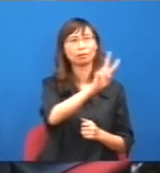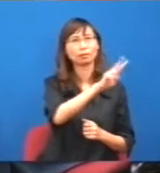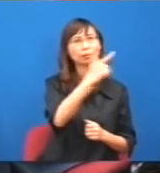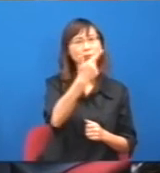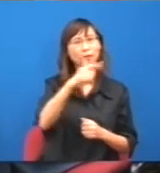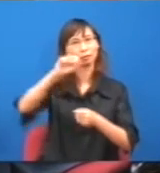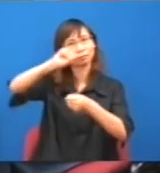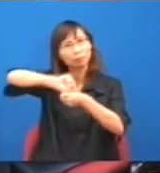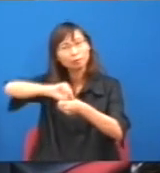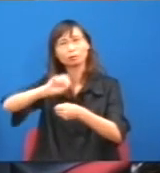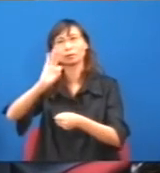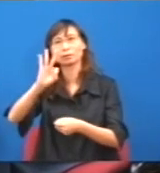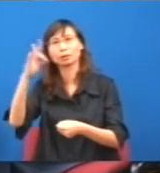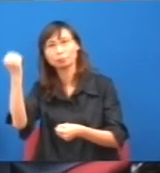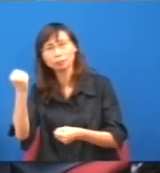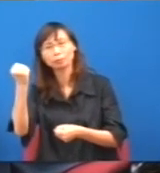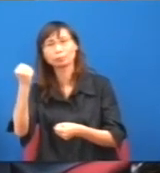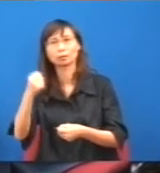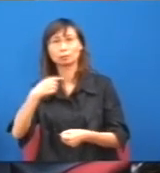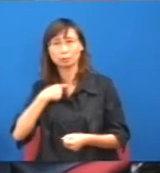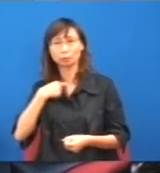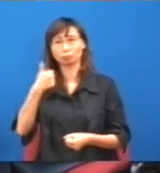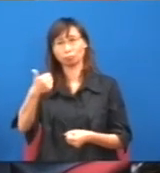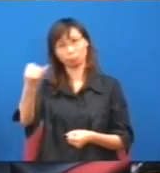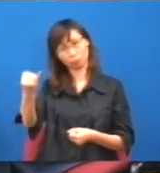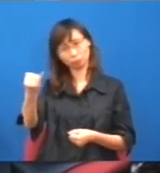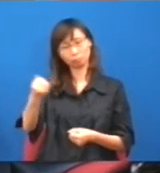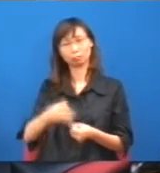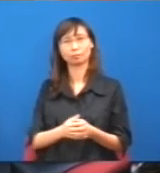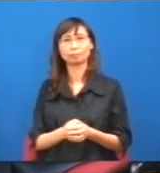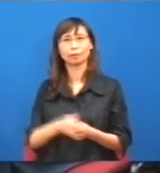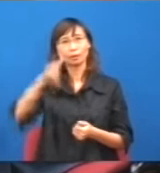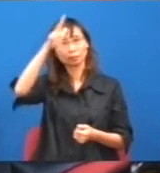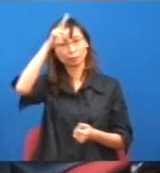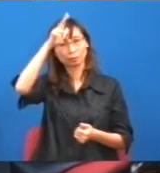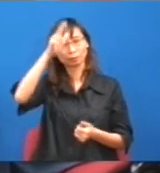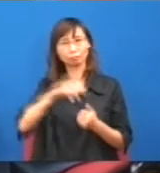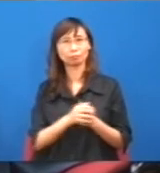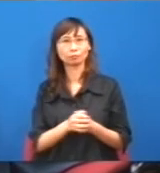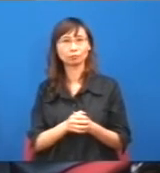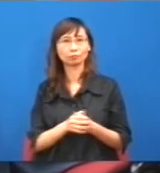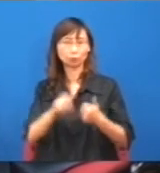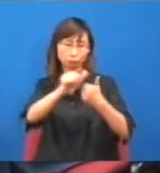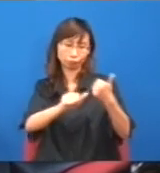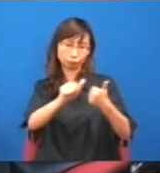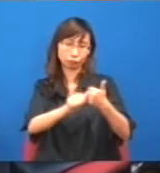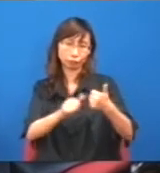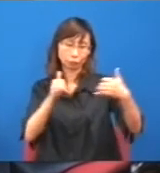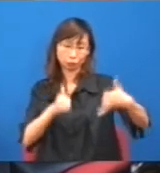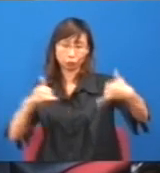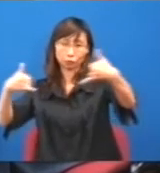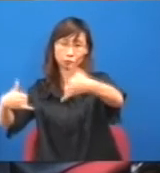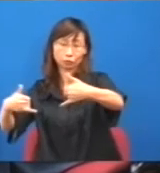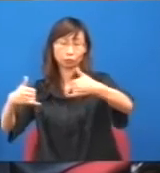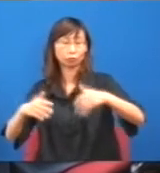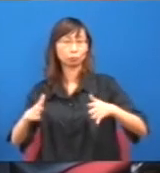元,要不要呢?現在,由政府委任的四方委員會,就說了,我們握了